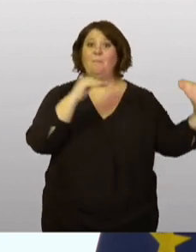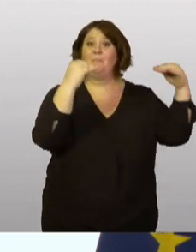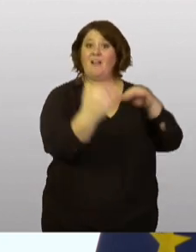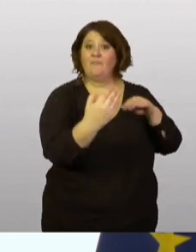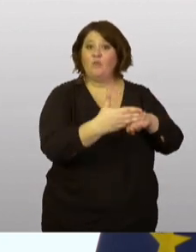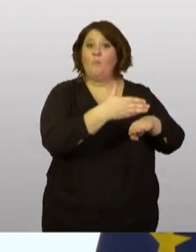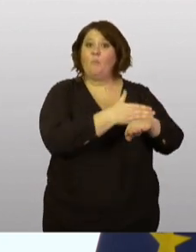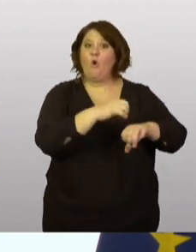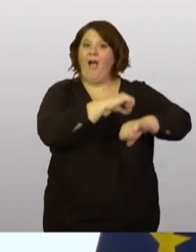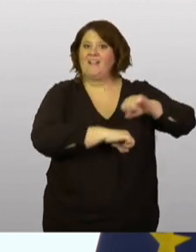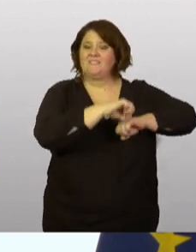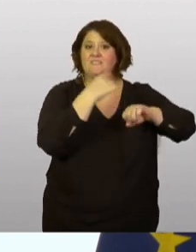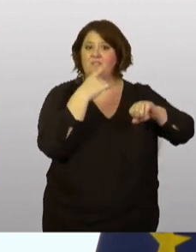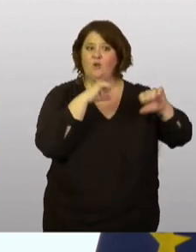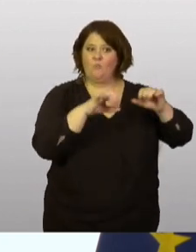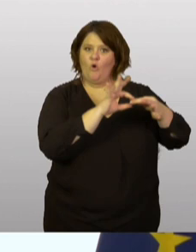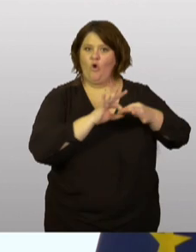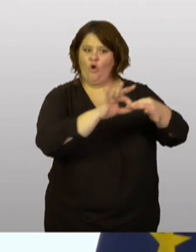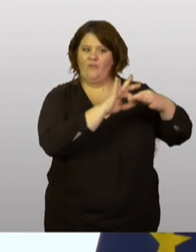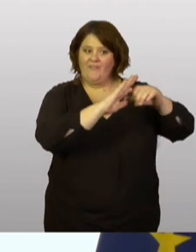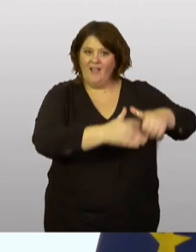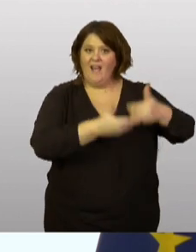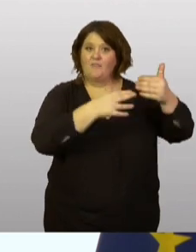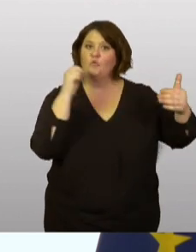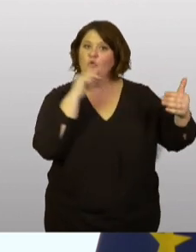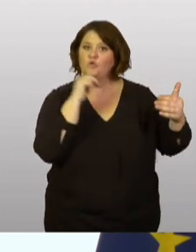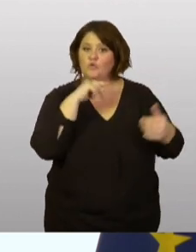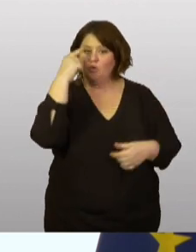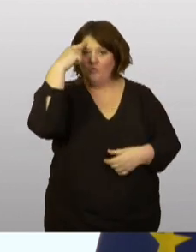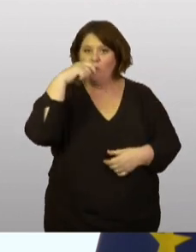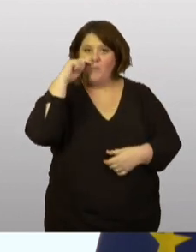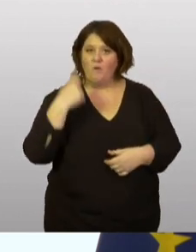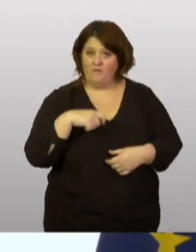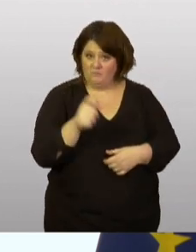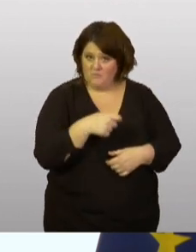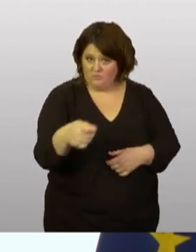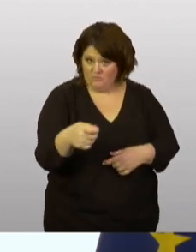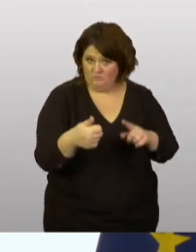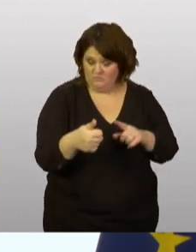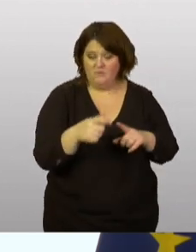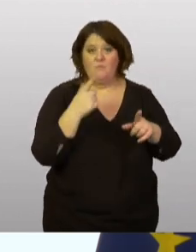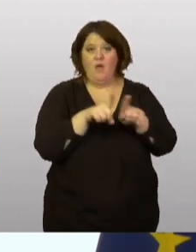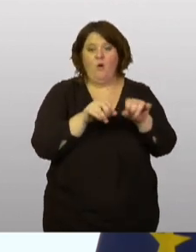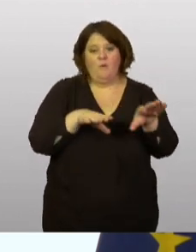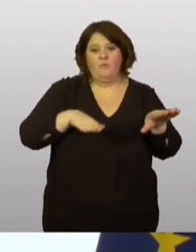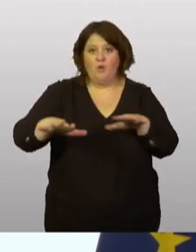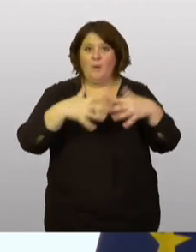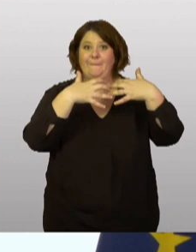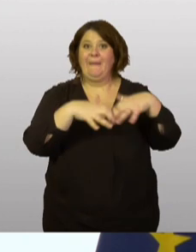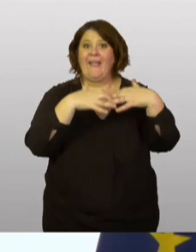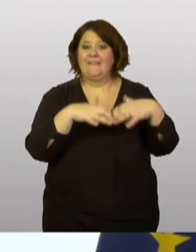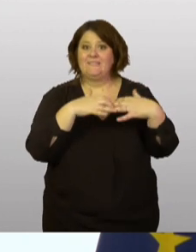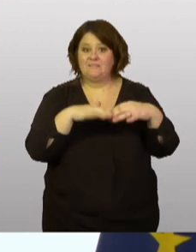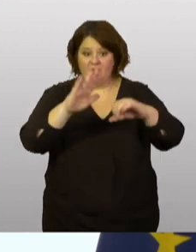qui pourra coordonner l'aide d'urgence pour l'Ukraine d'une part et garantira les mécanismes